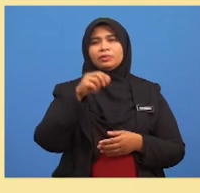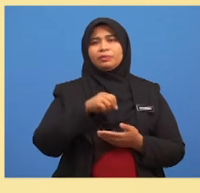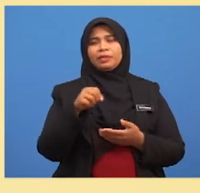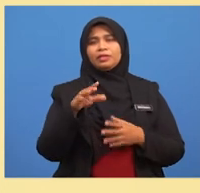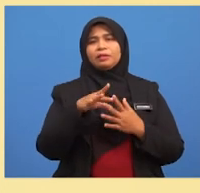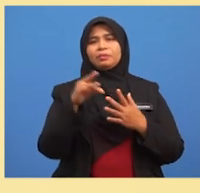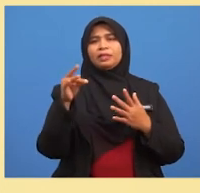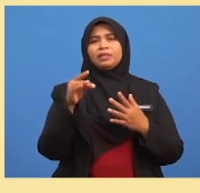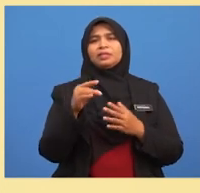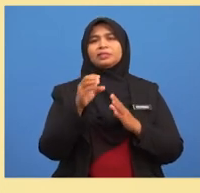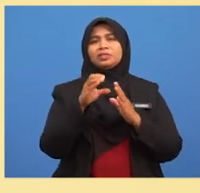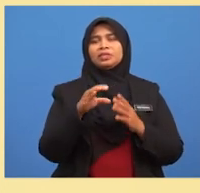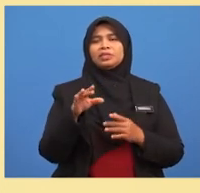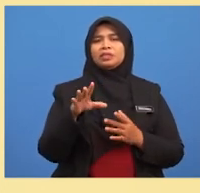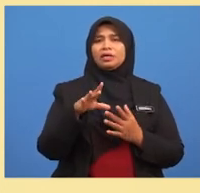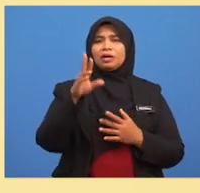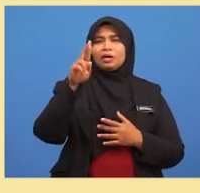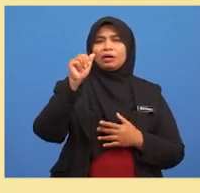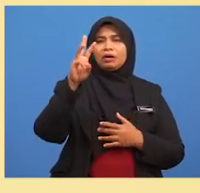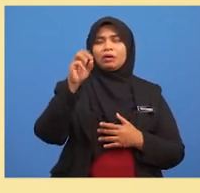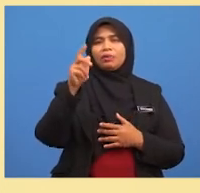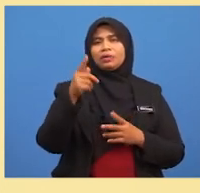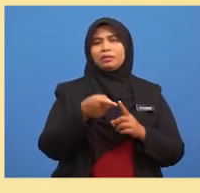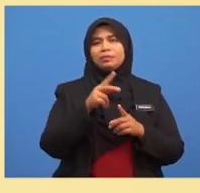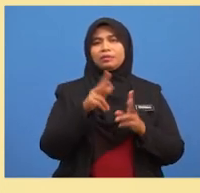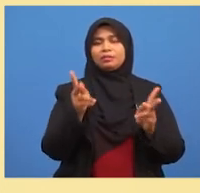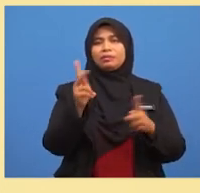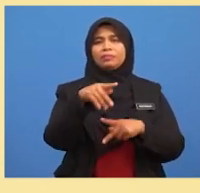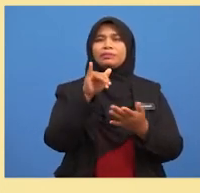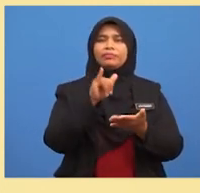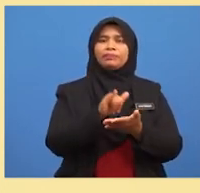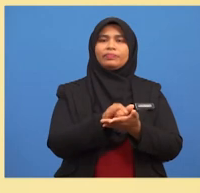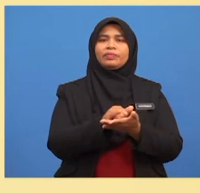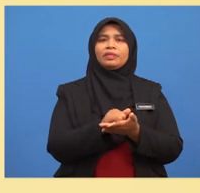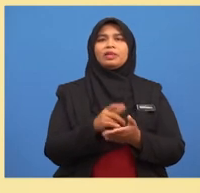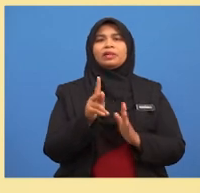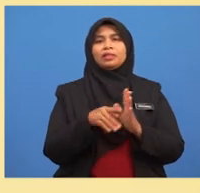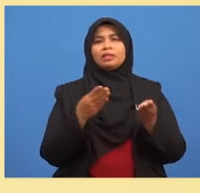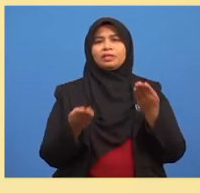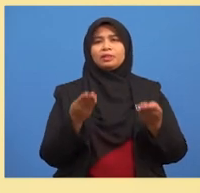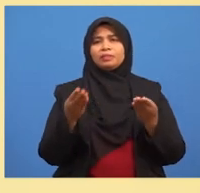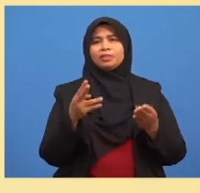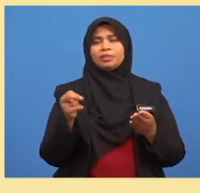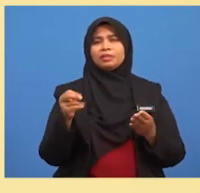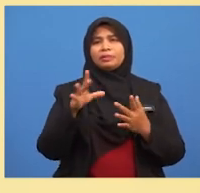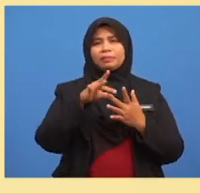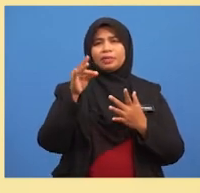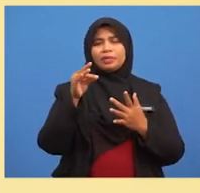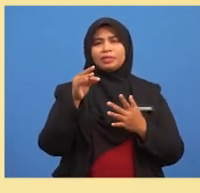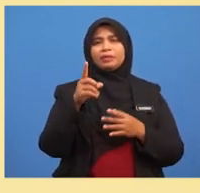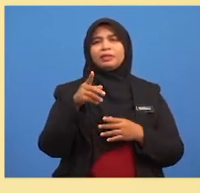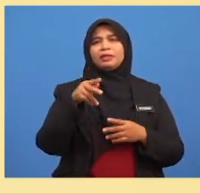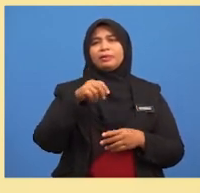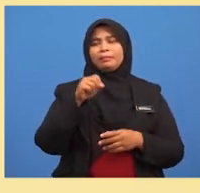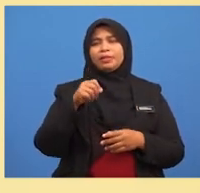dipilih secara rawak daripada kotak itu Kebarang kalian memilih sebatang pen biru